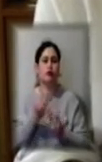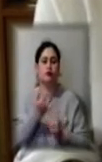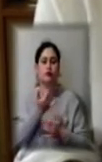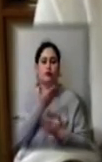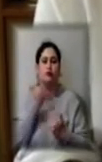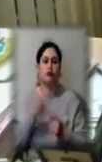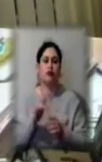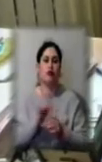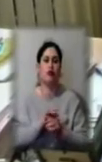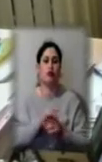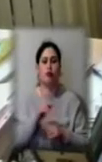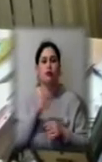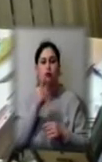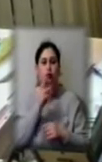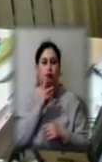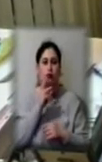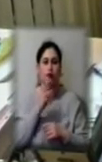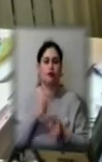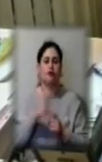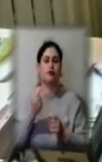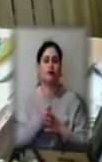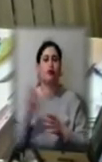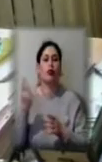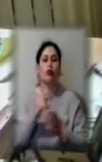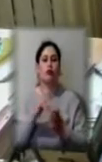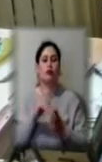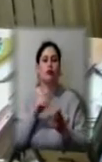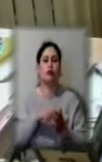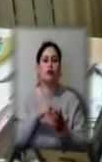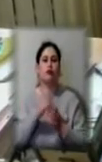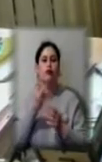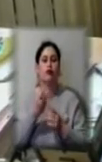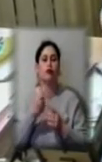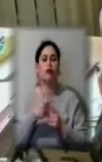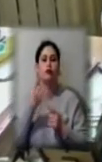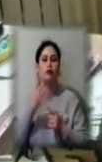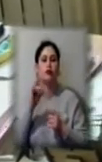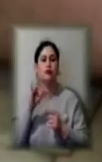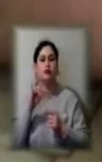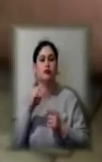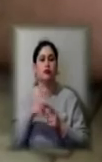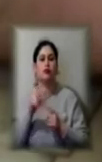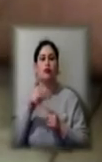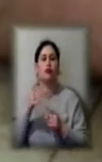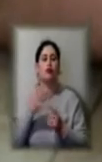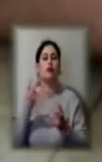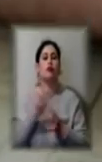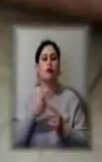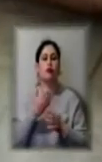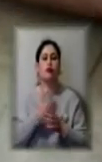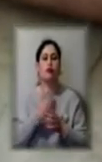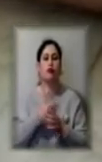зарплатня. Щотижні до центру поступають від 2 до 4 пацієнтів. Людей, які потребують допомоги багато.